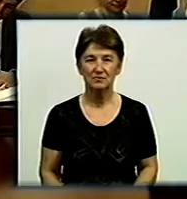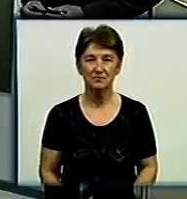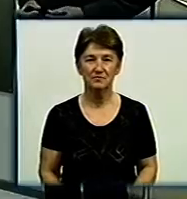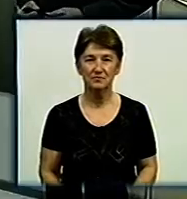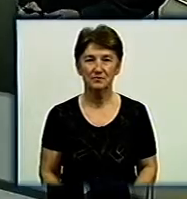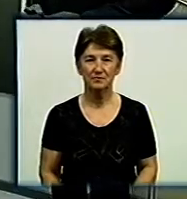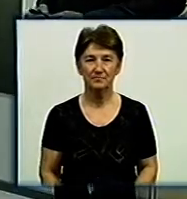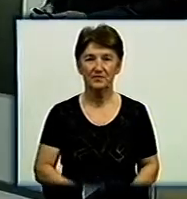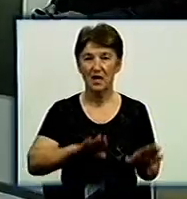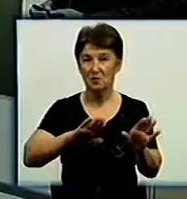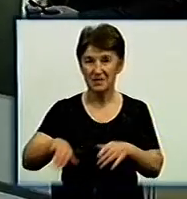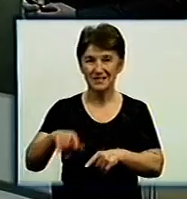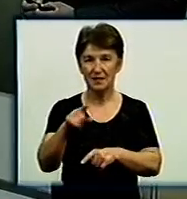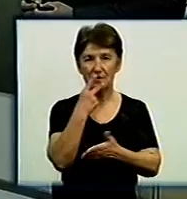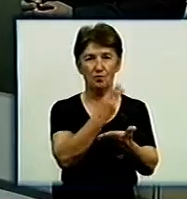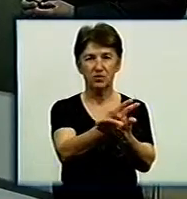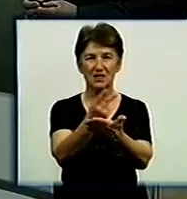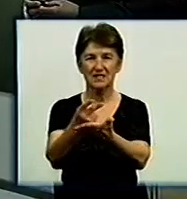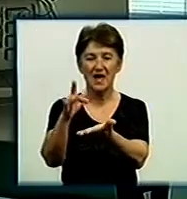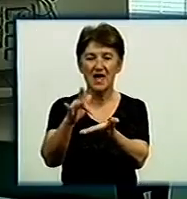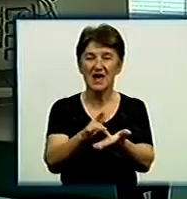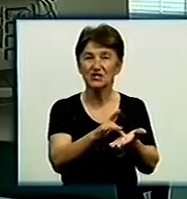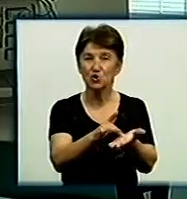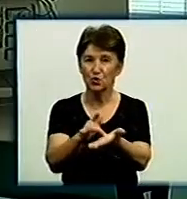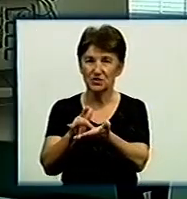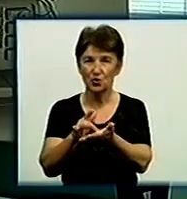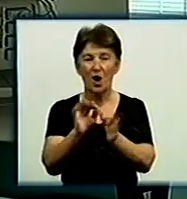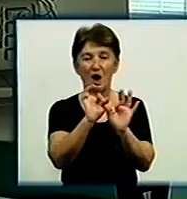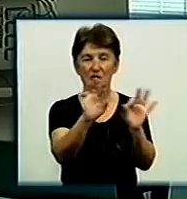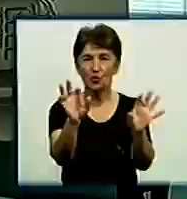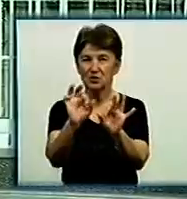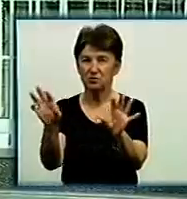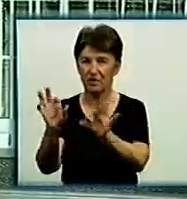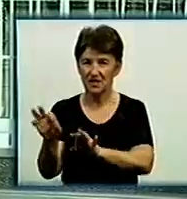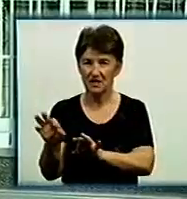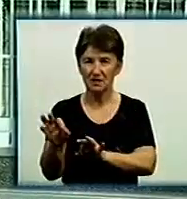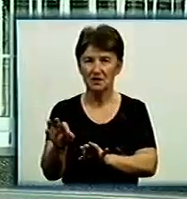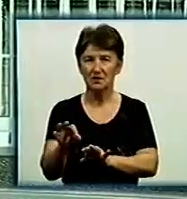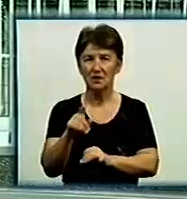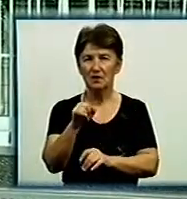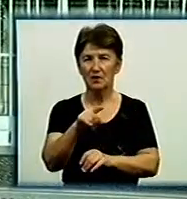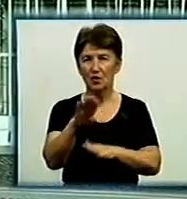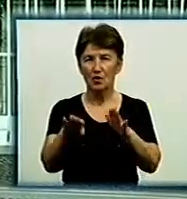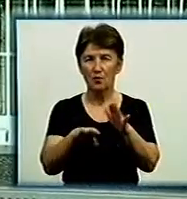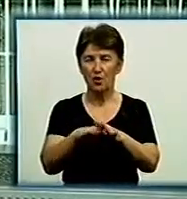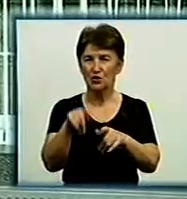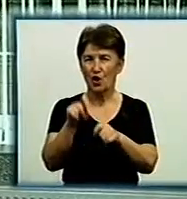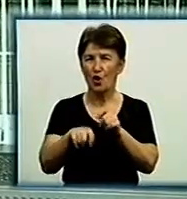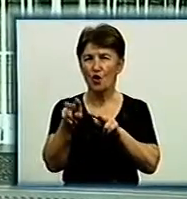Після працівники провели для гостей екскурсію та розповіли про сучасне обладнання закладу. Получила терапія під візуальним конкурсом.